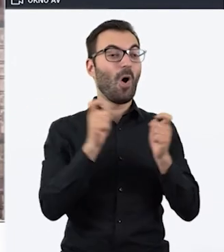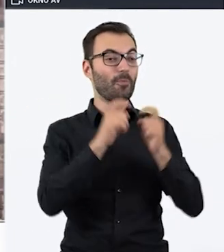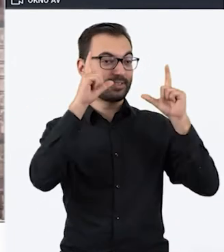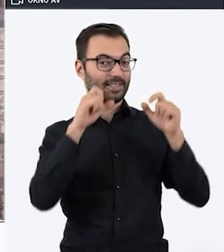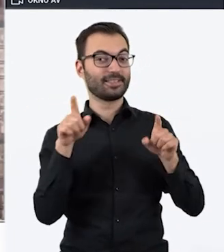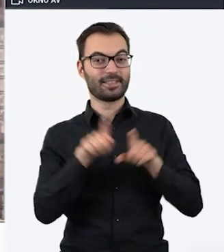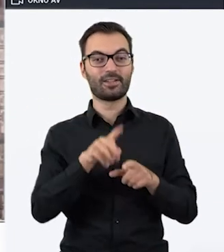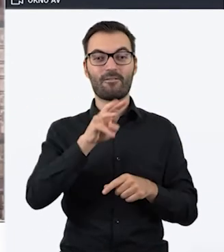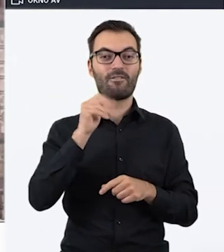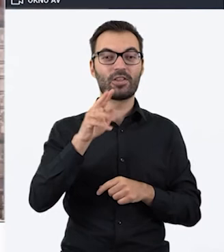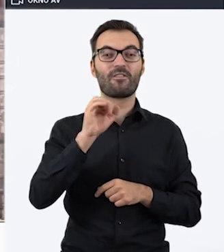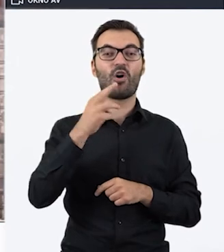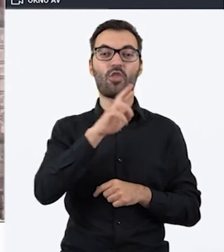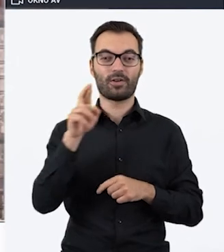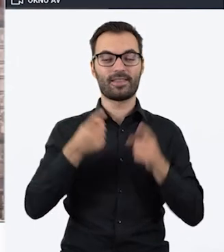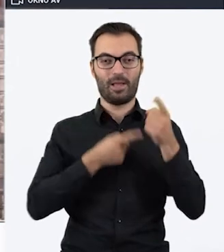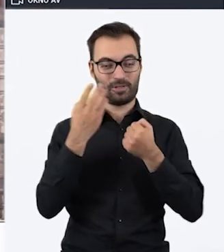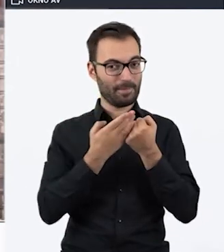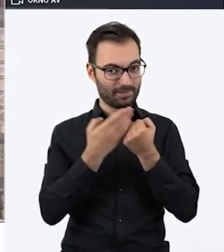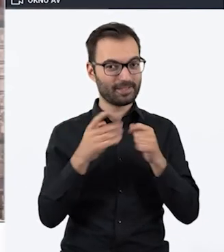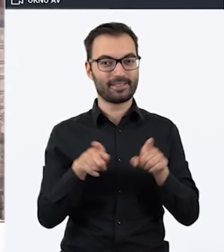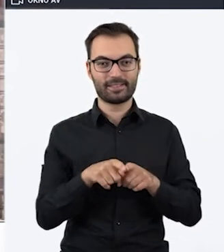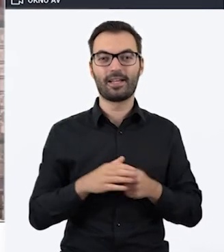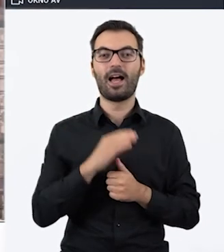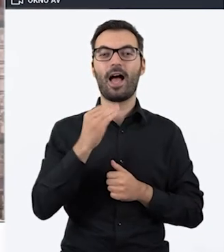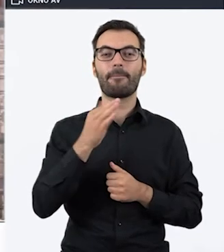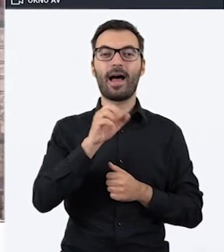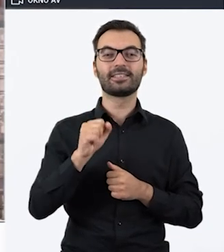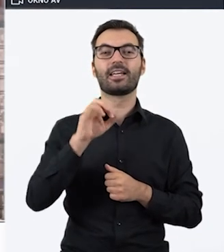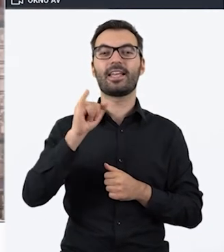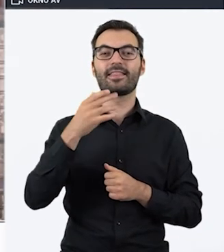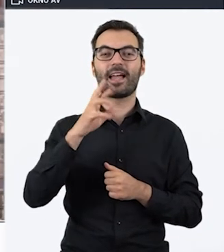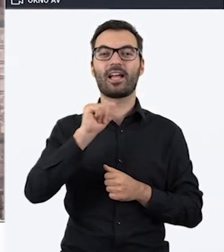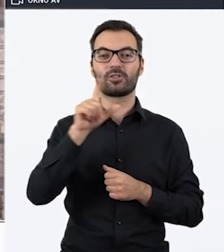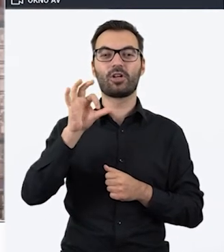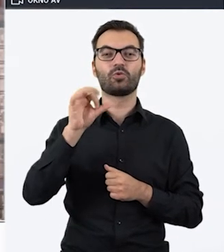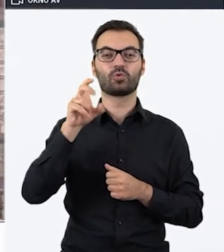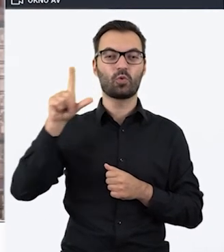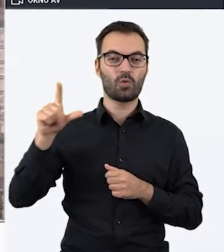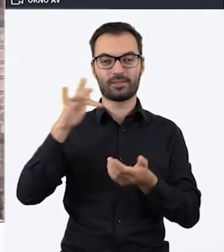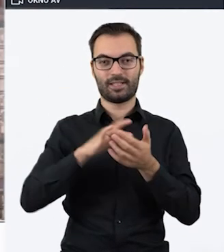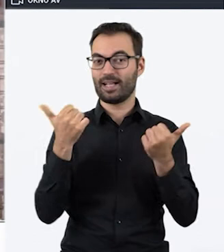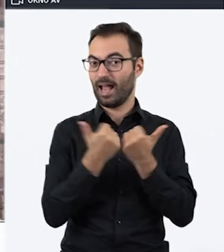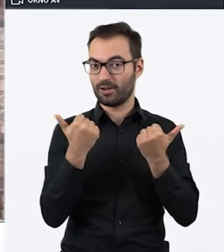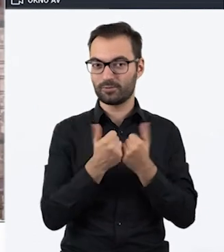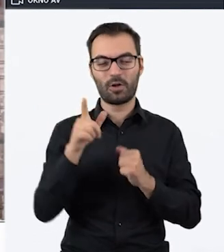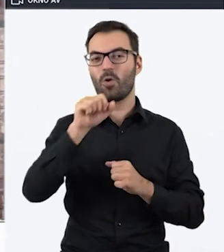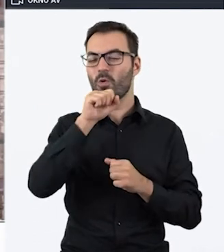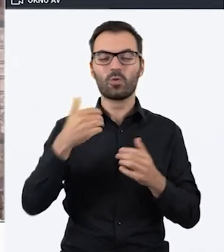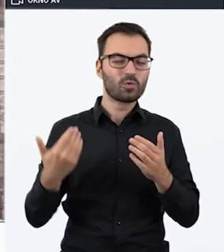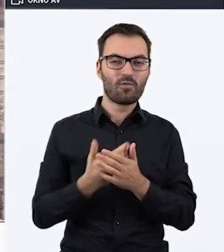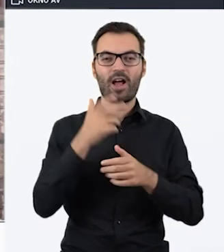zdjęciu obok widzimy również Wojtka Wącora, nauczyciela matematyki z Embazji International School w Krakowie. Jest on pasjonatem